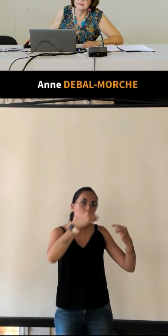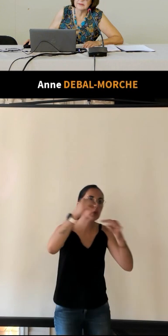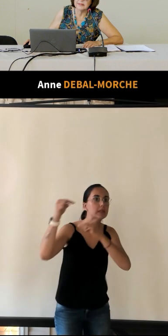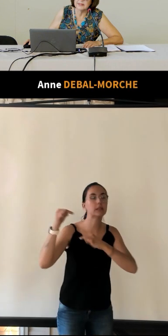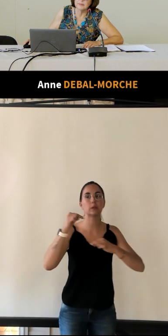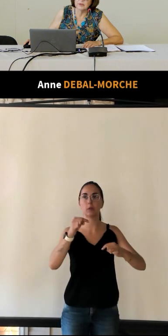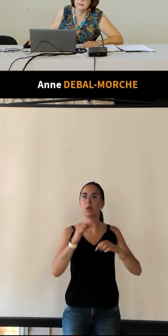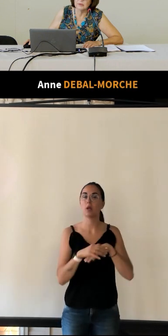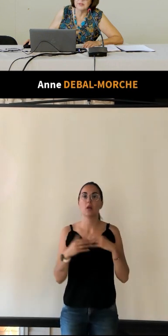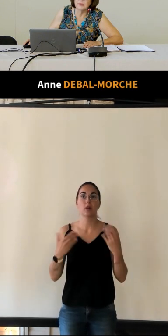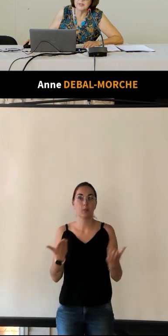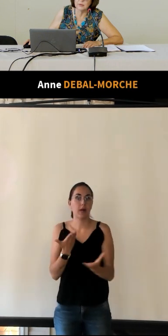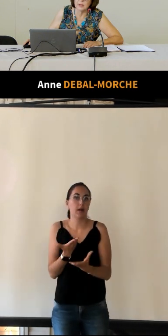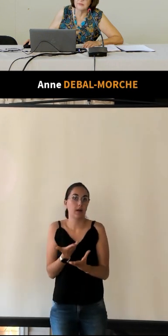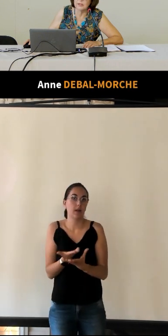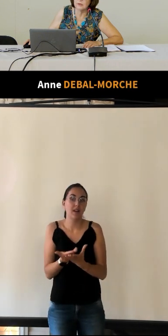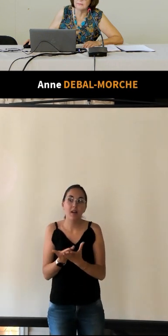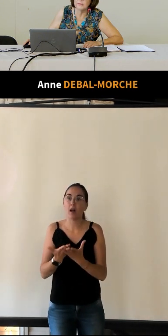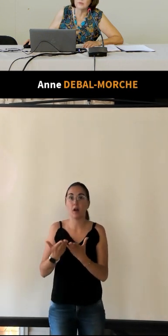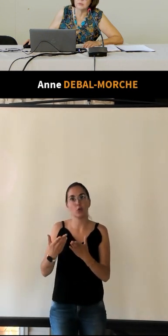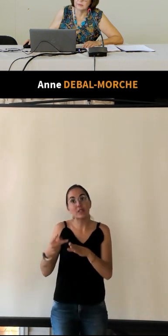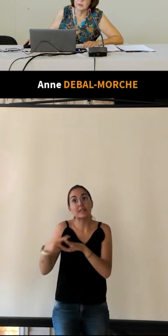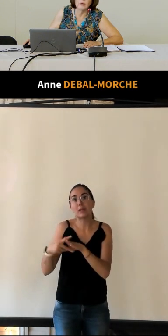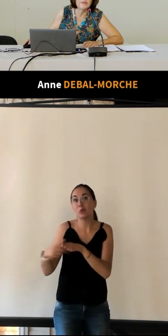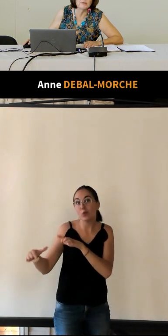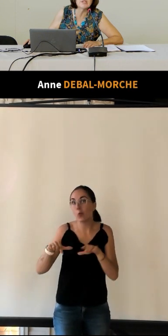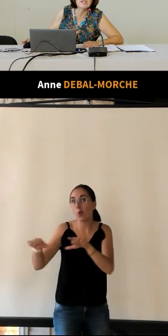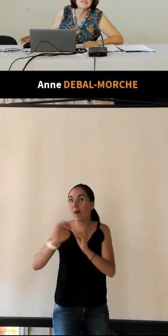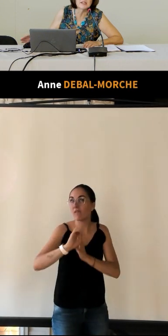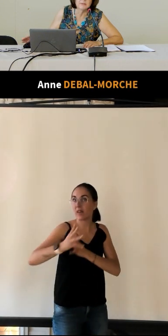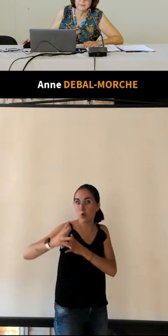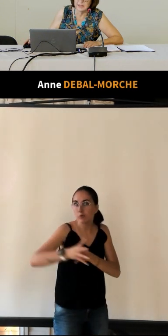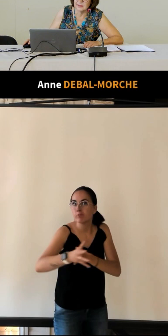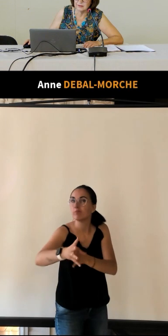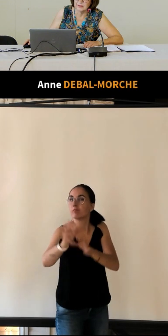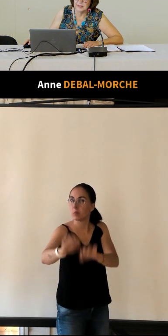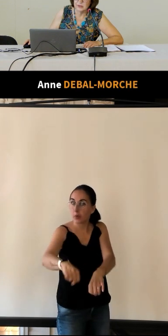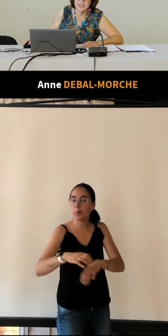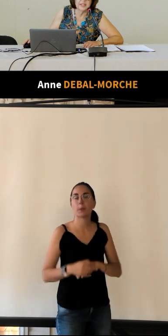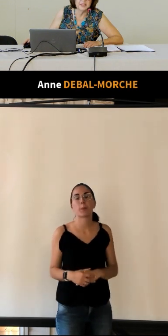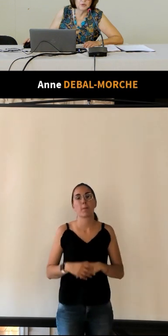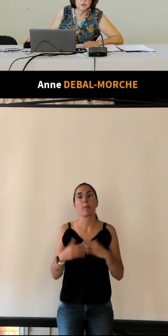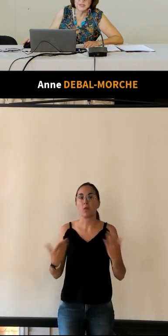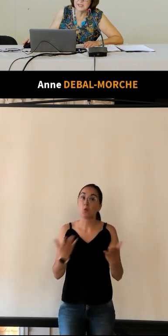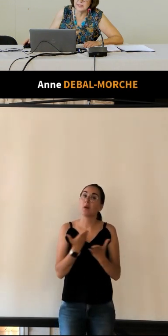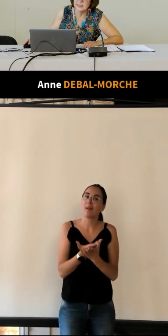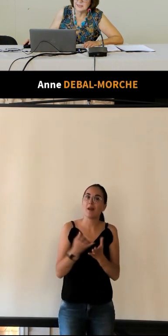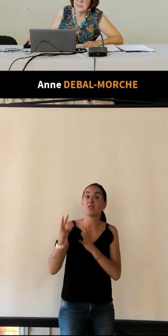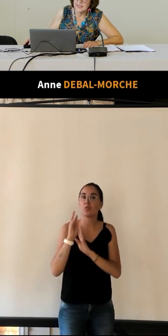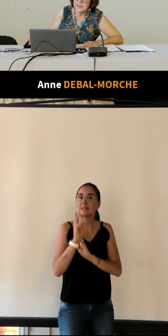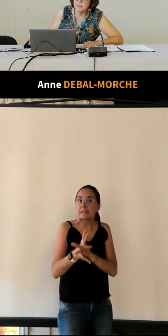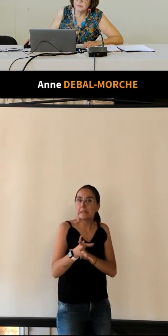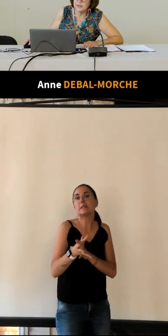c'est un peu le début de la Loire en vélo donc on revient au cyclisme mais là cyclisme choisi